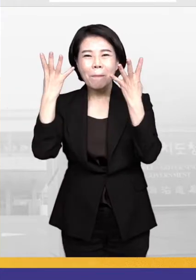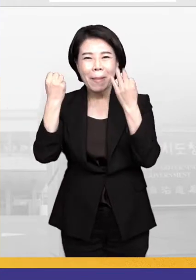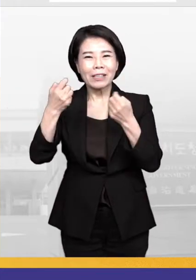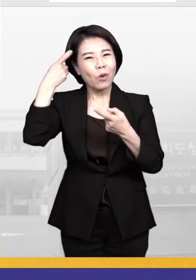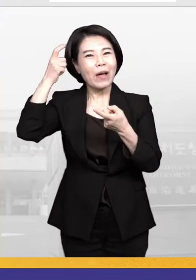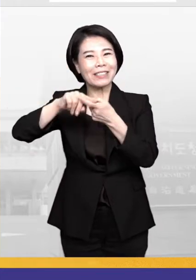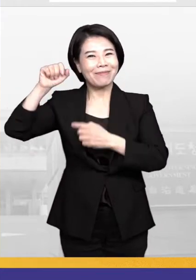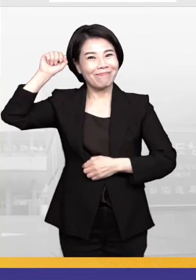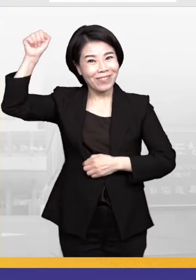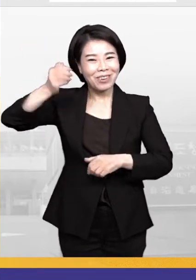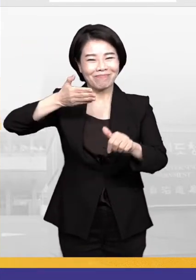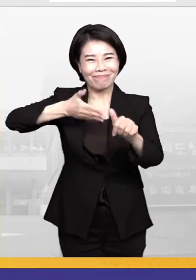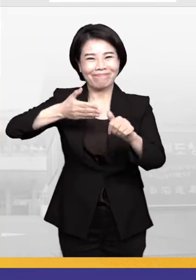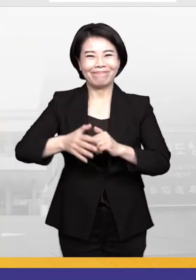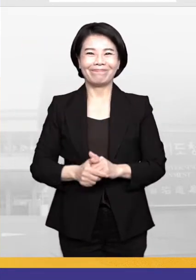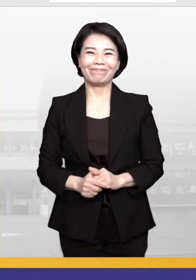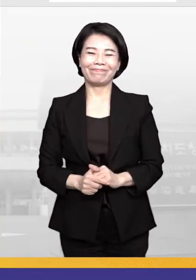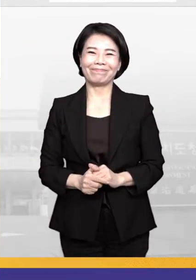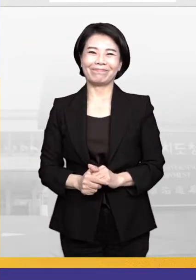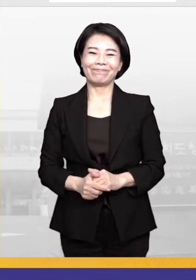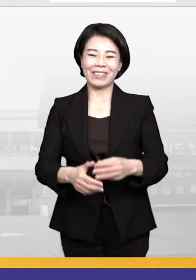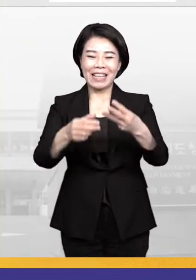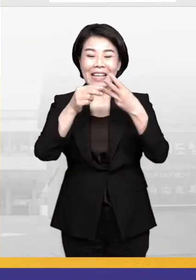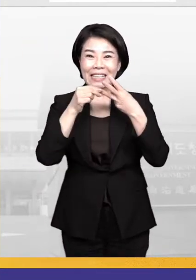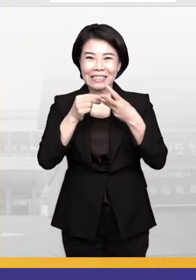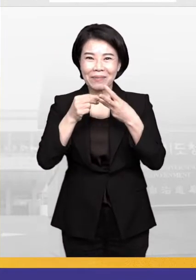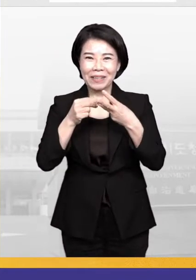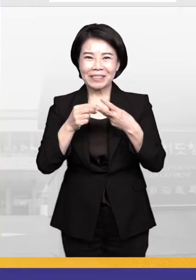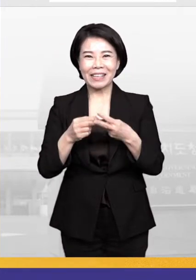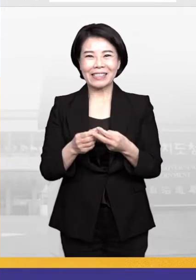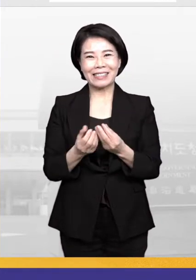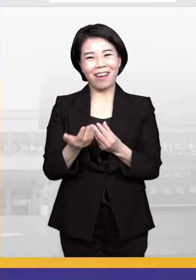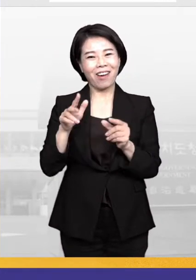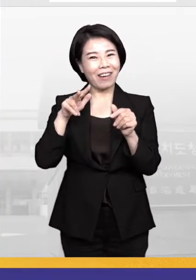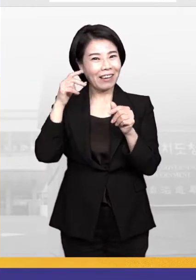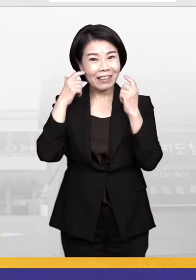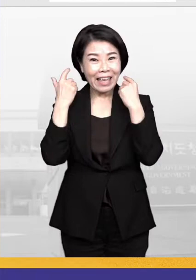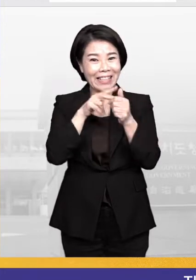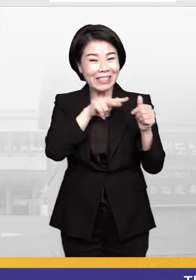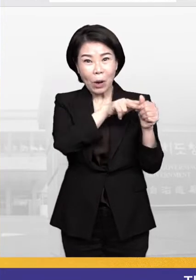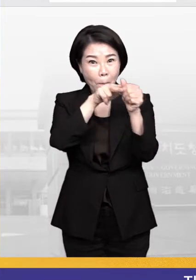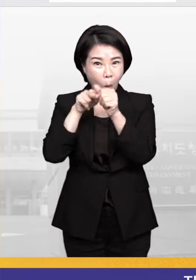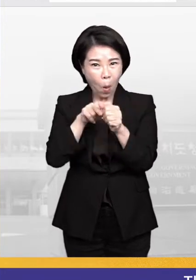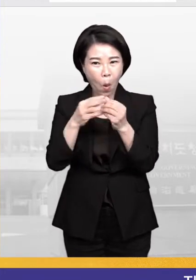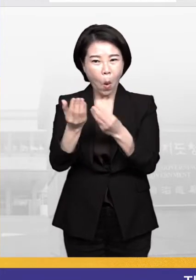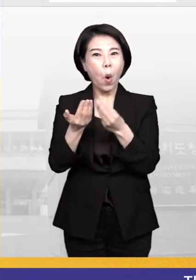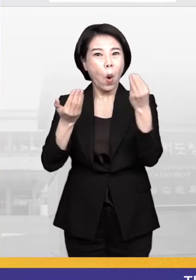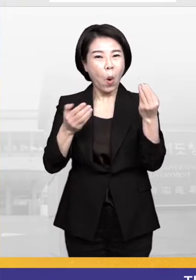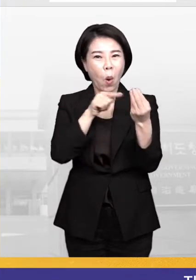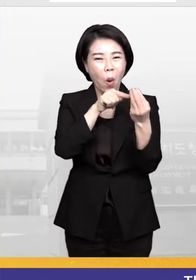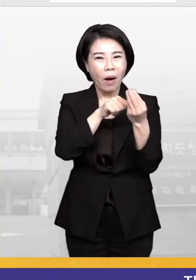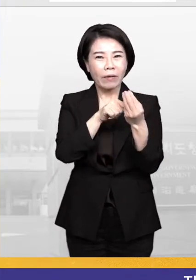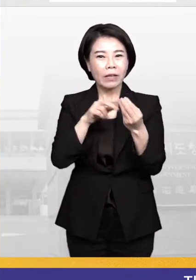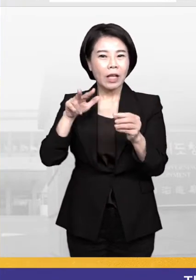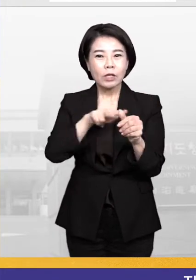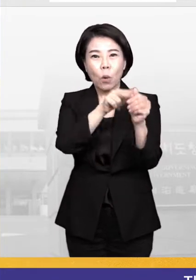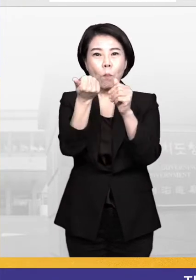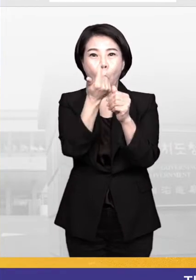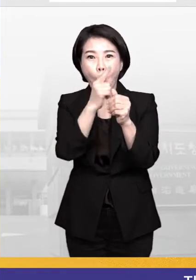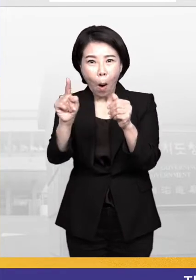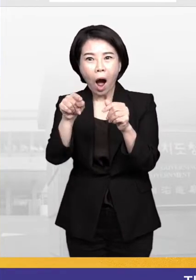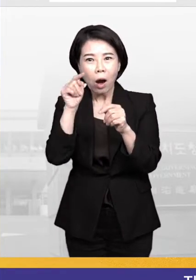부탁드립니다. 세 번째, 스마트 아일랜드입니다. 제주도는 정보화 비전인